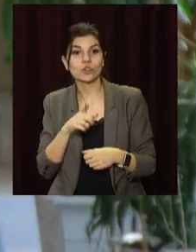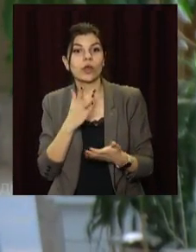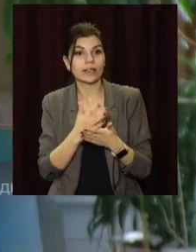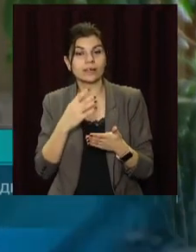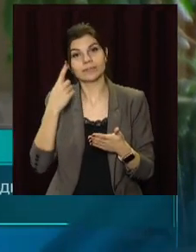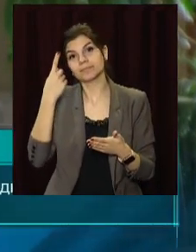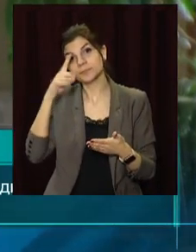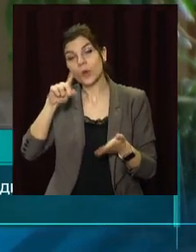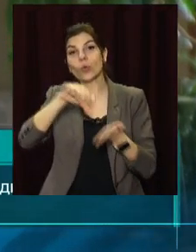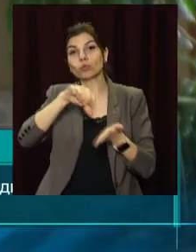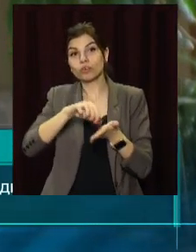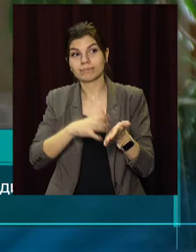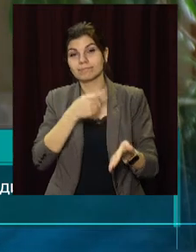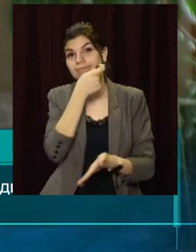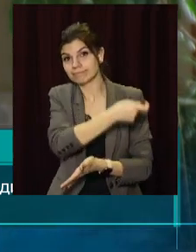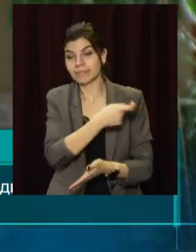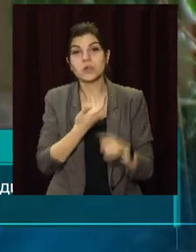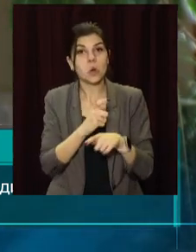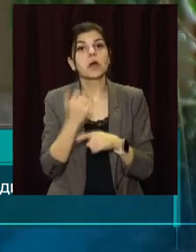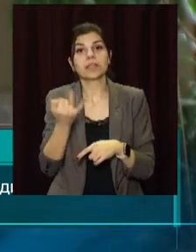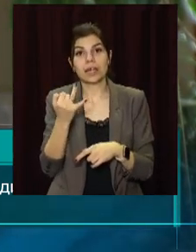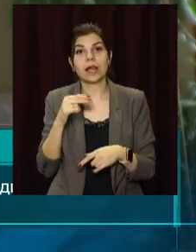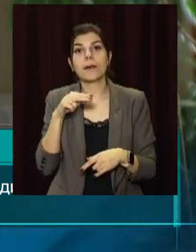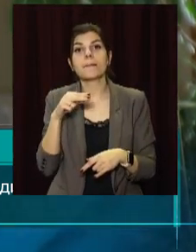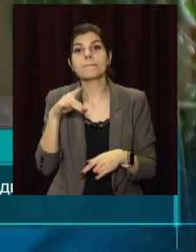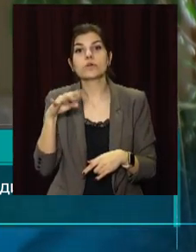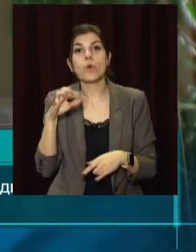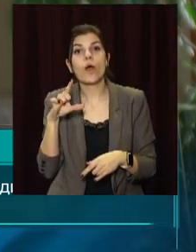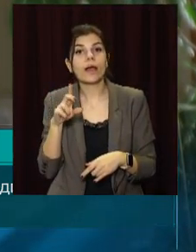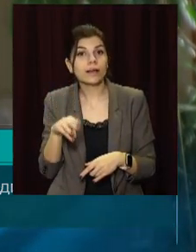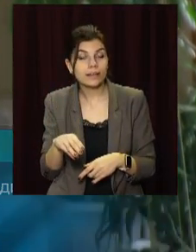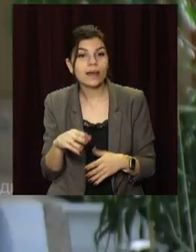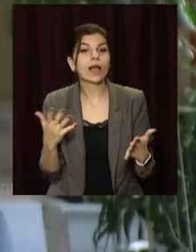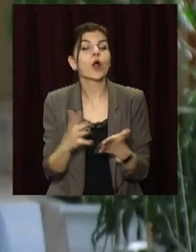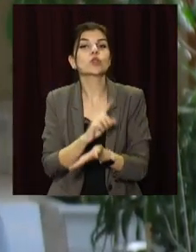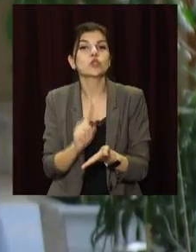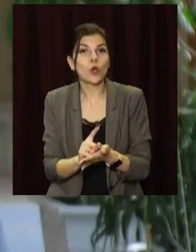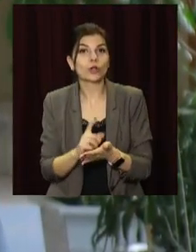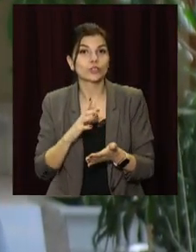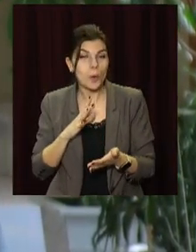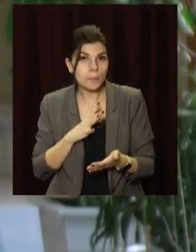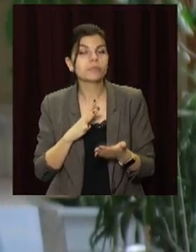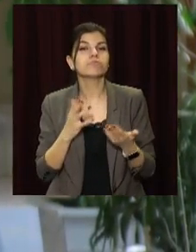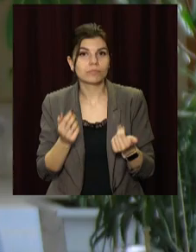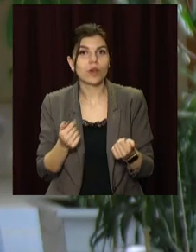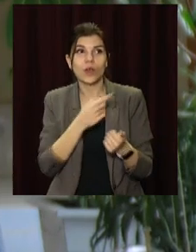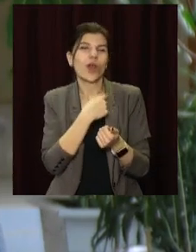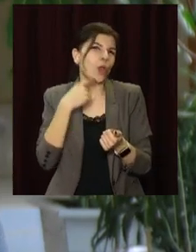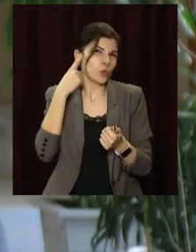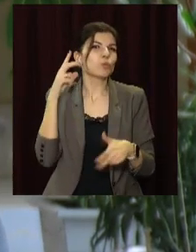подала проєкт бюджету участі. Це дуже цікавий проєкт, проєкт, який має бути